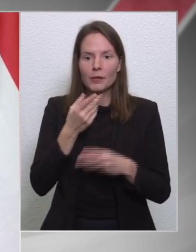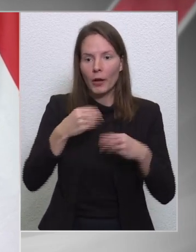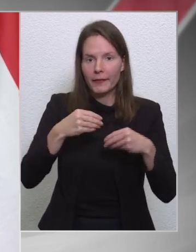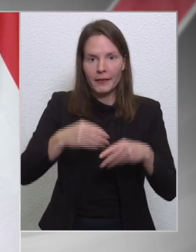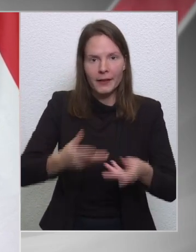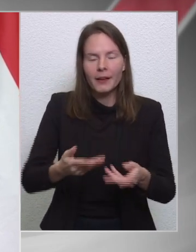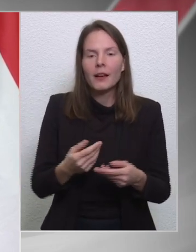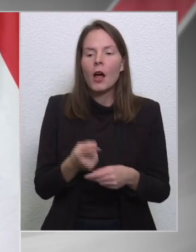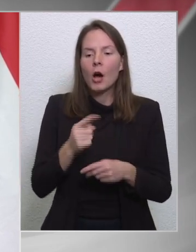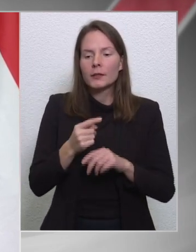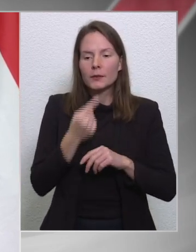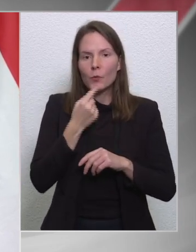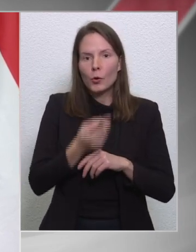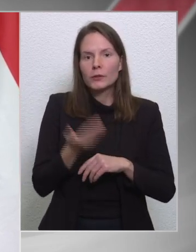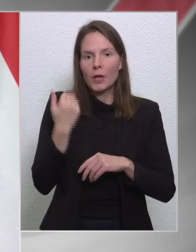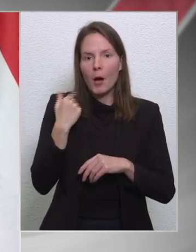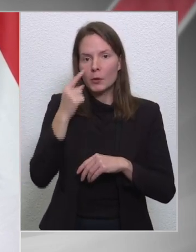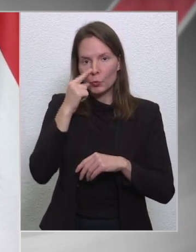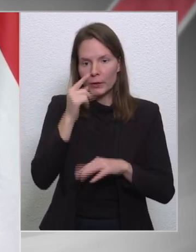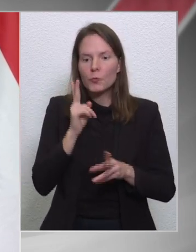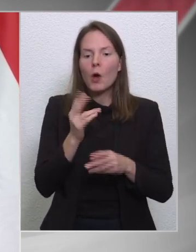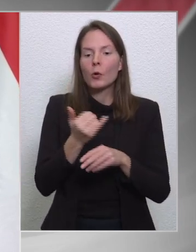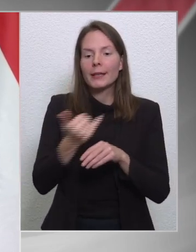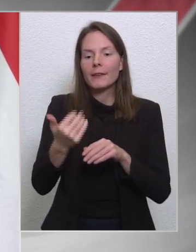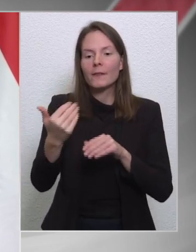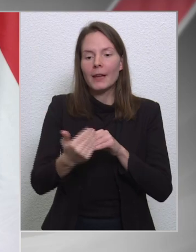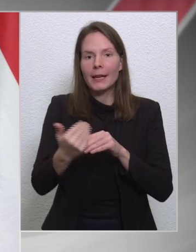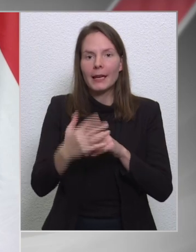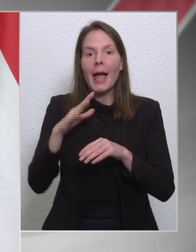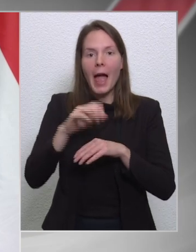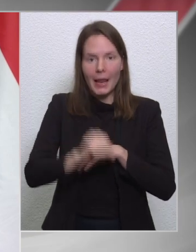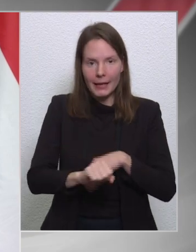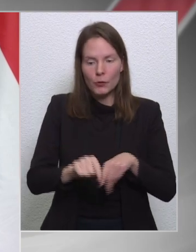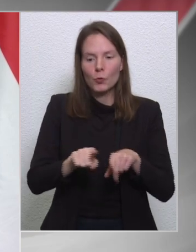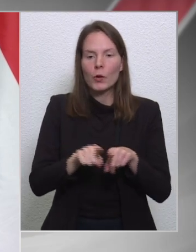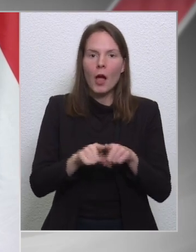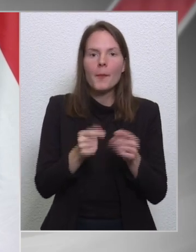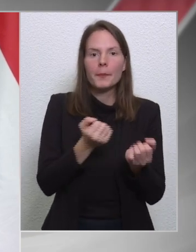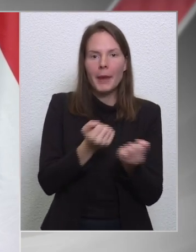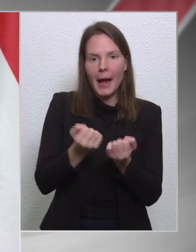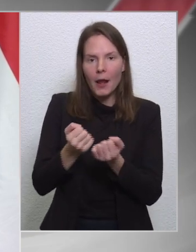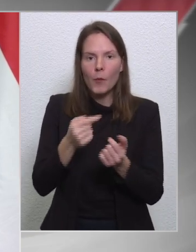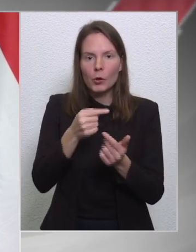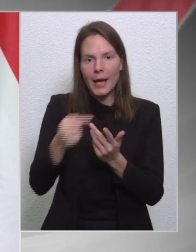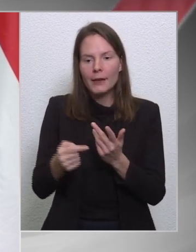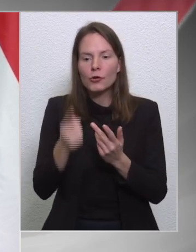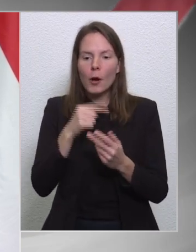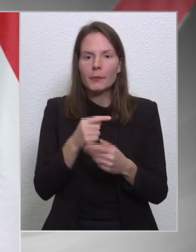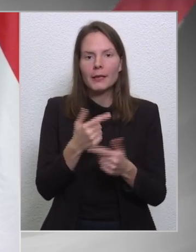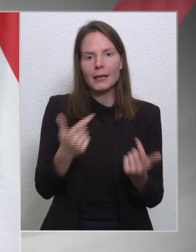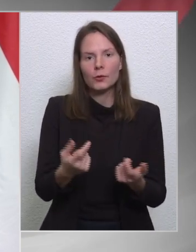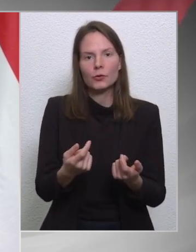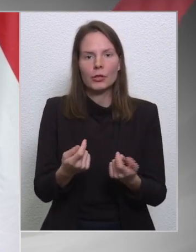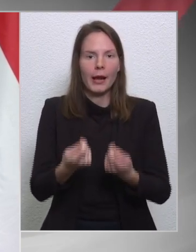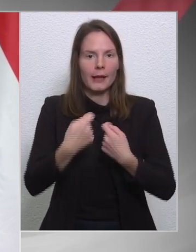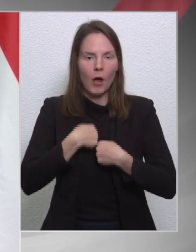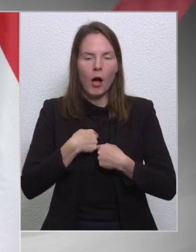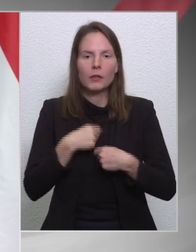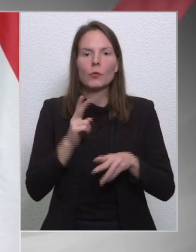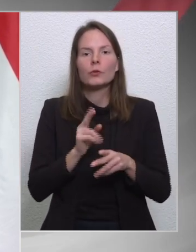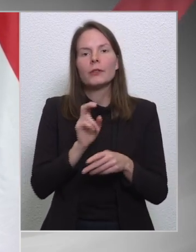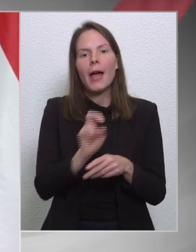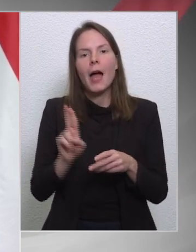júniusban is, hogy évvégéig elérjük azokat a megállapodásokat, amelyek lehetővé teszik, hogy hozzáférjünk az Európai Uniós